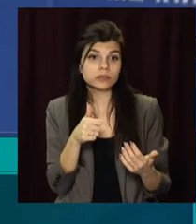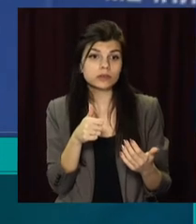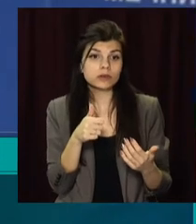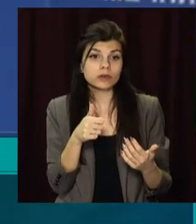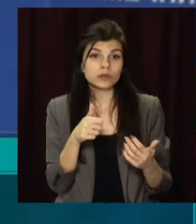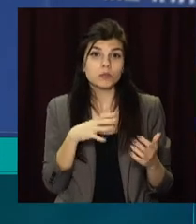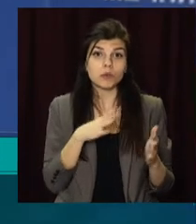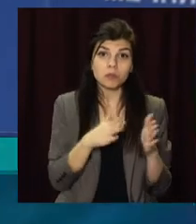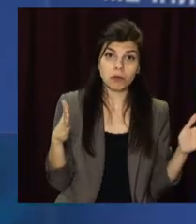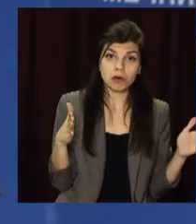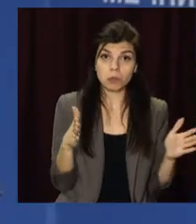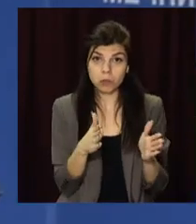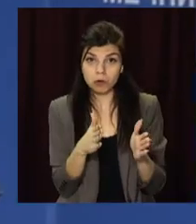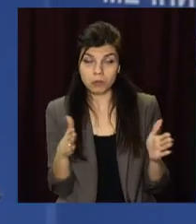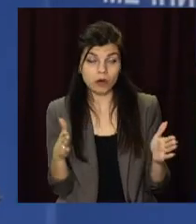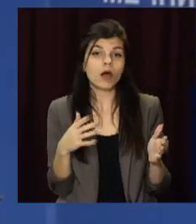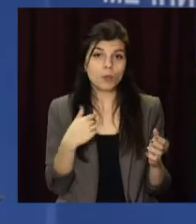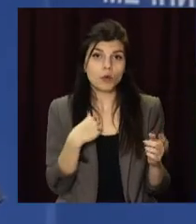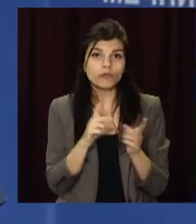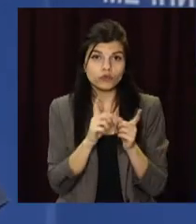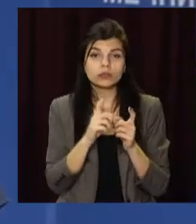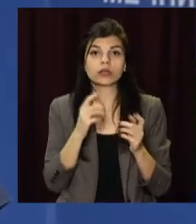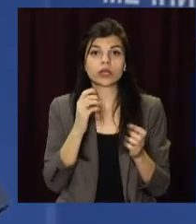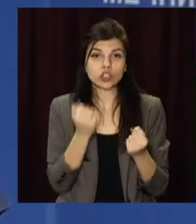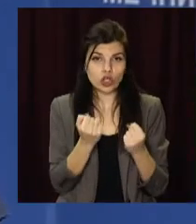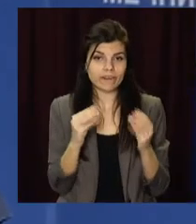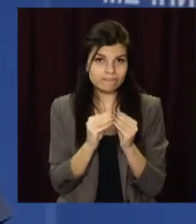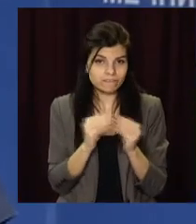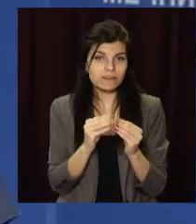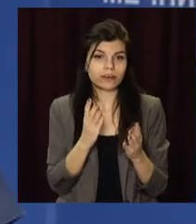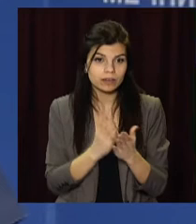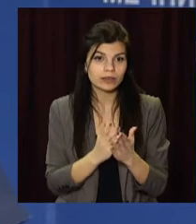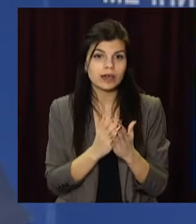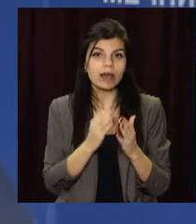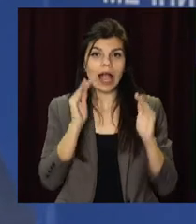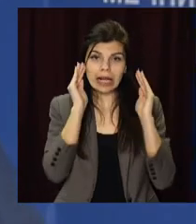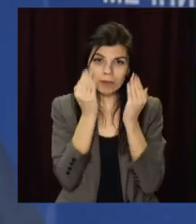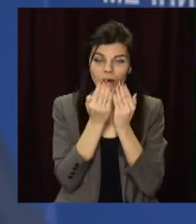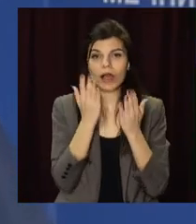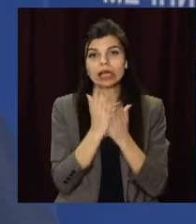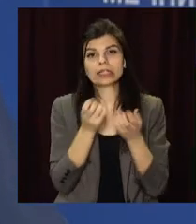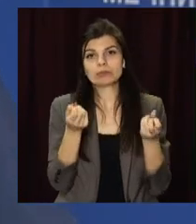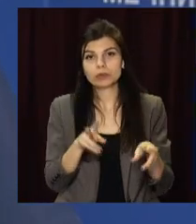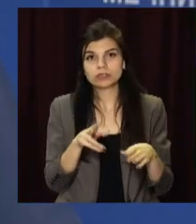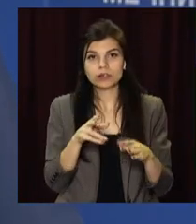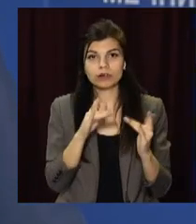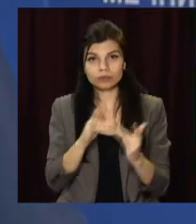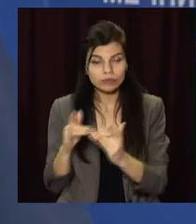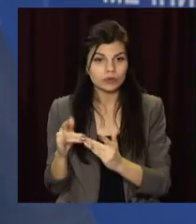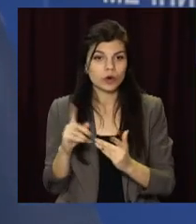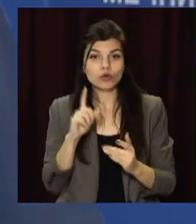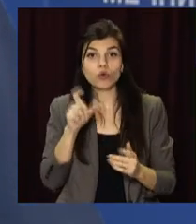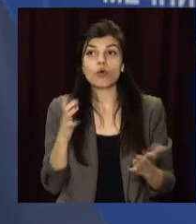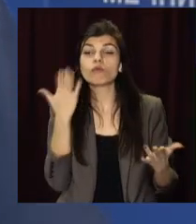поступати почало дуже багато. Ми держимо цей корпус, держимо реанімацію, щоб